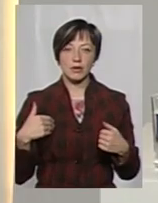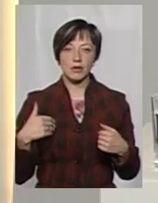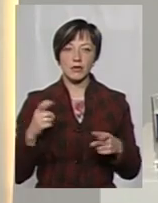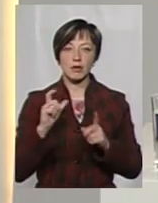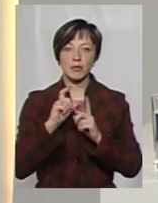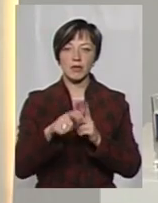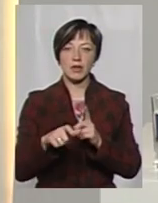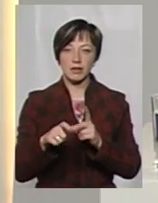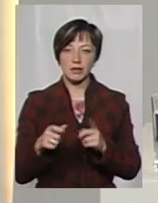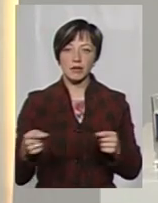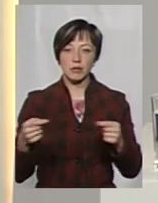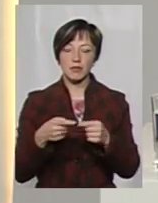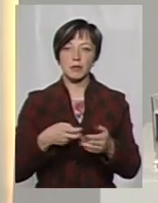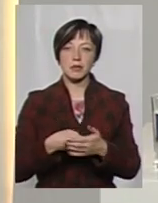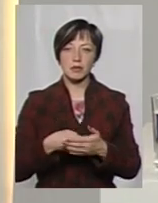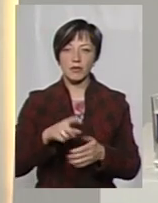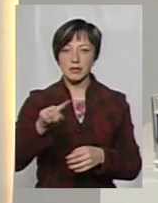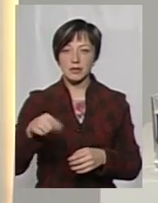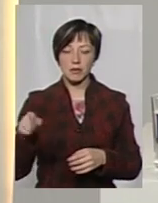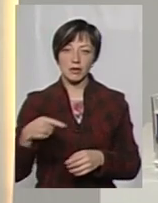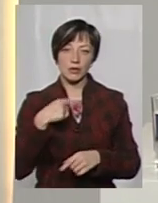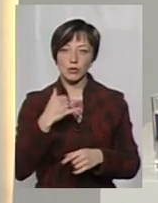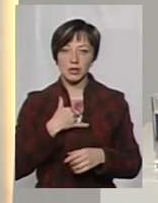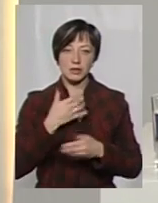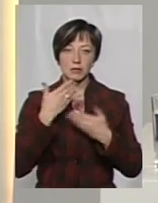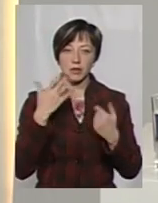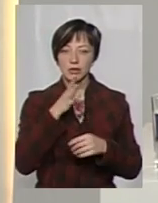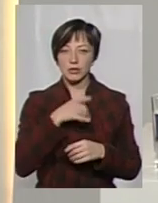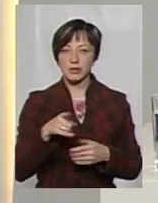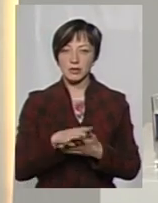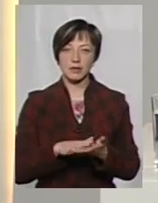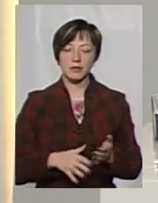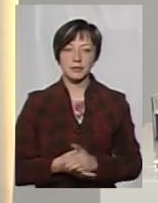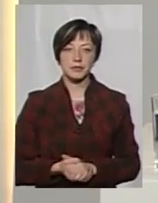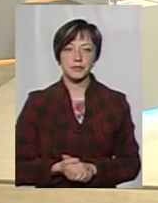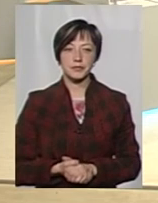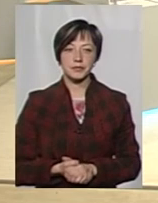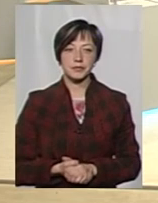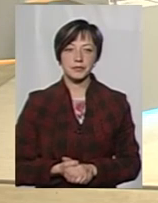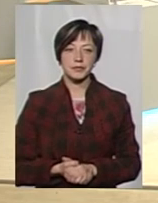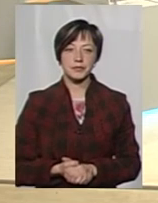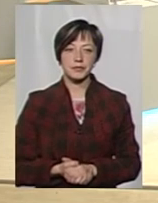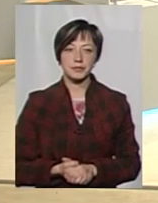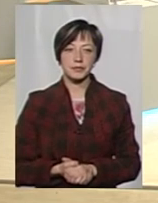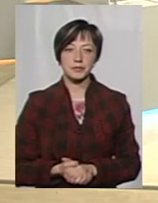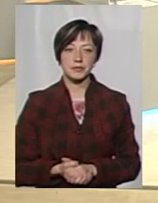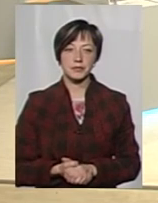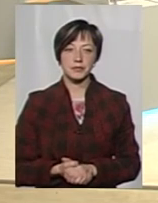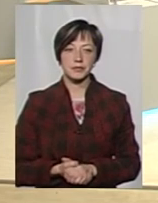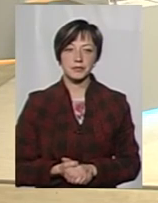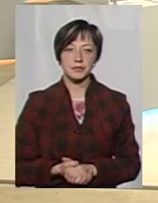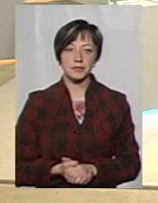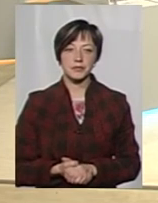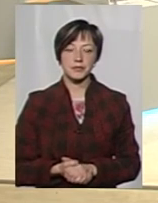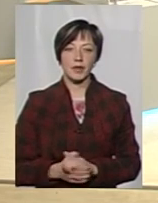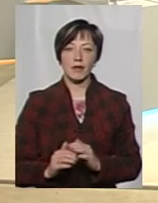на відповідні письмові запити, тому що вони кажуть, що у нас немає часу цим займатися. Це треба вирішувати. Це чітка вертикаль